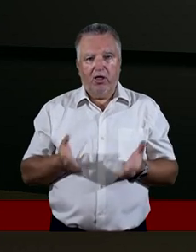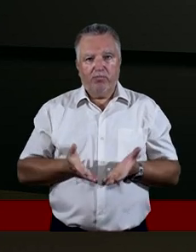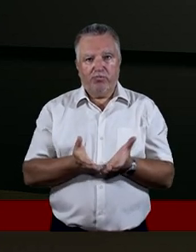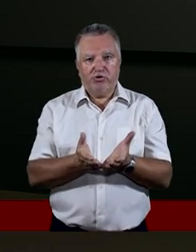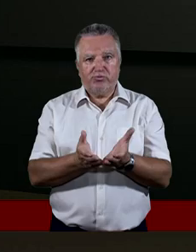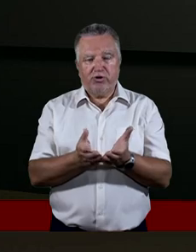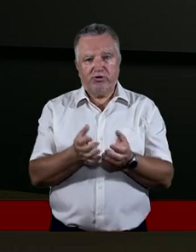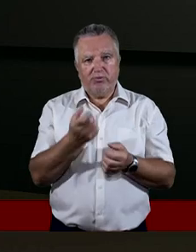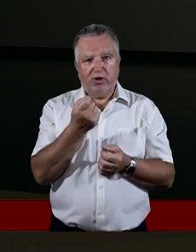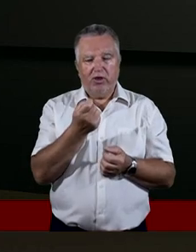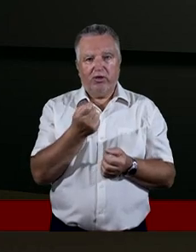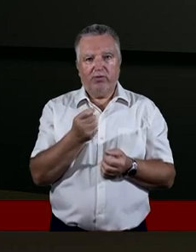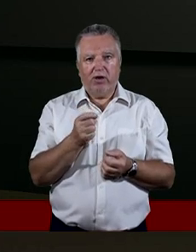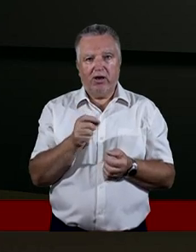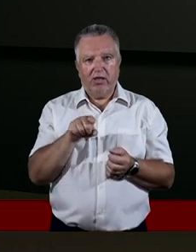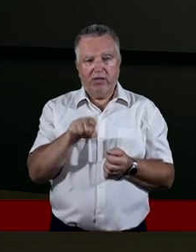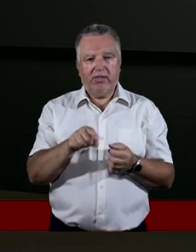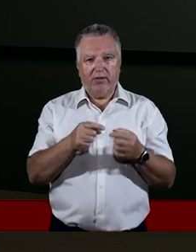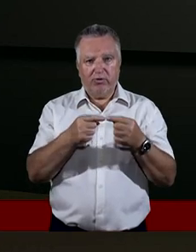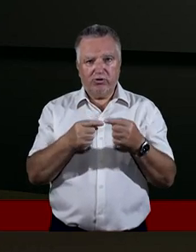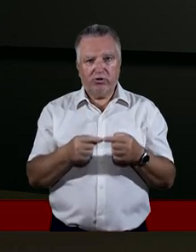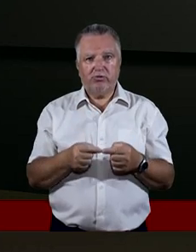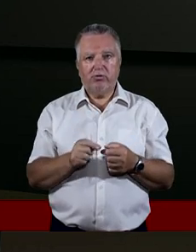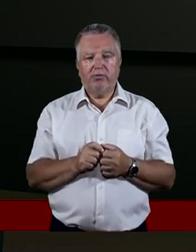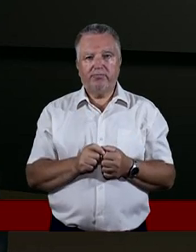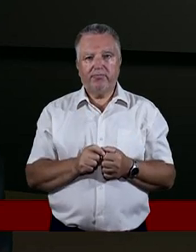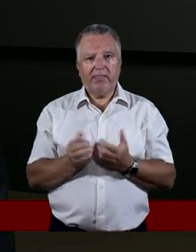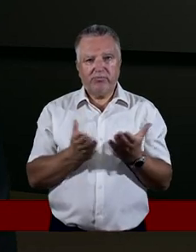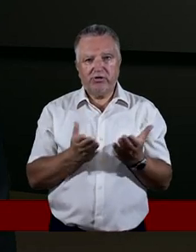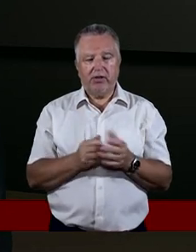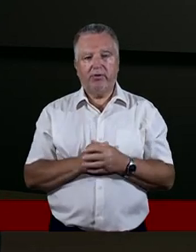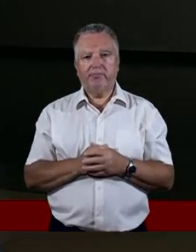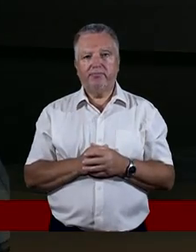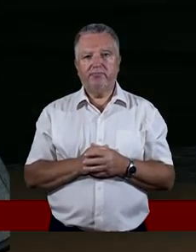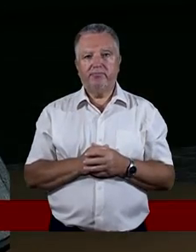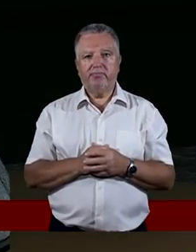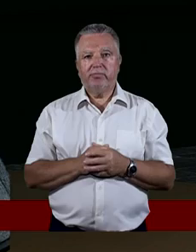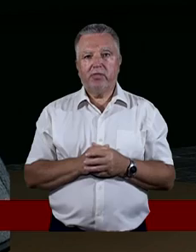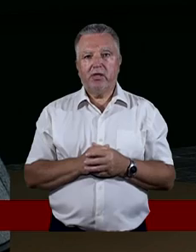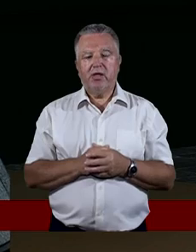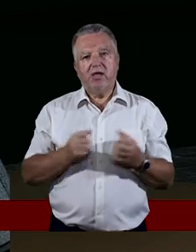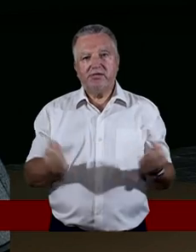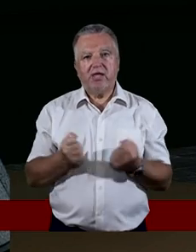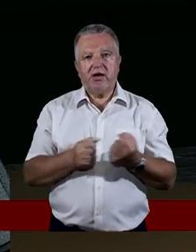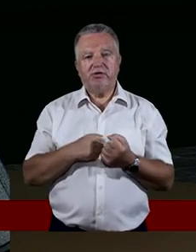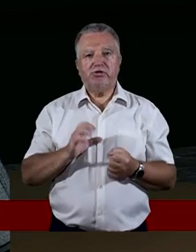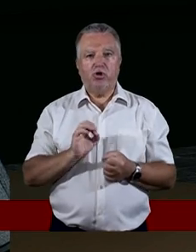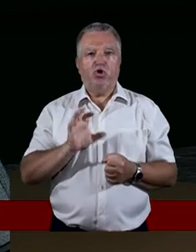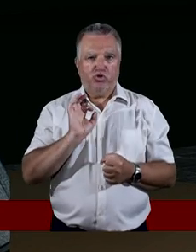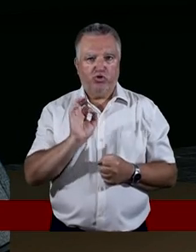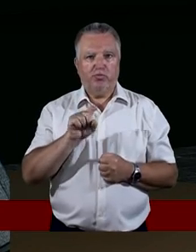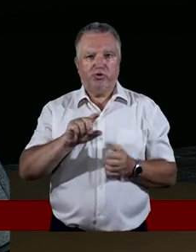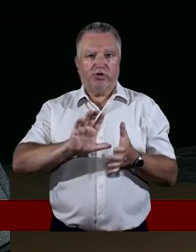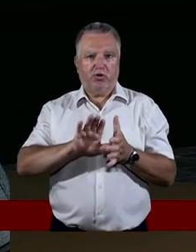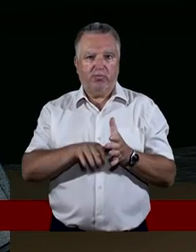właśnie temu fragmentowi Słowa Bożego. Przeczytajmy ten fragment. A starajcie się o pomyślność